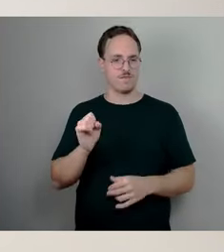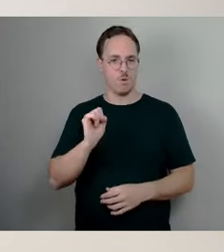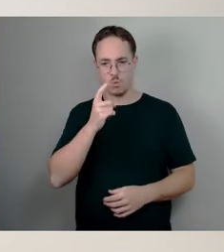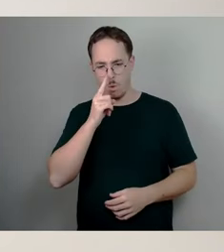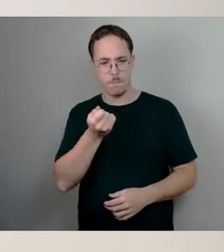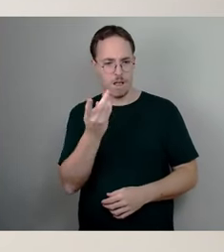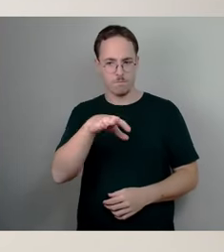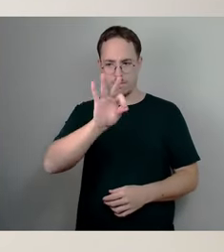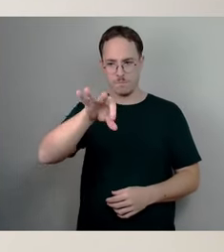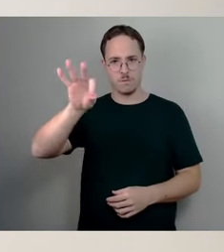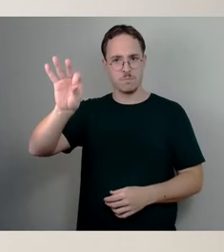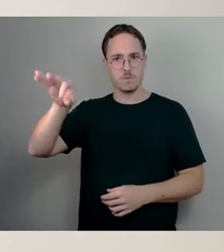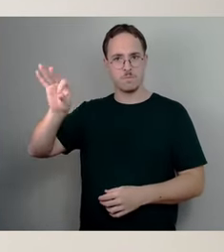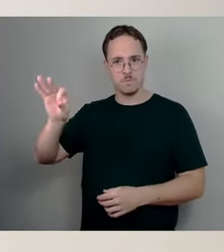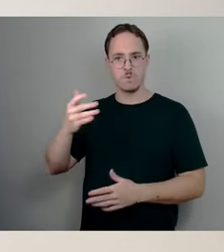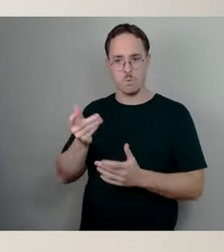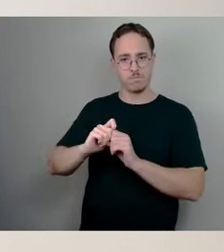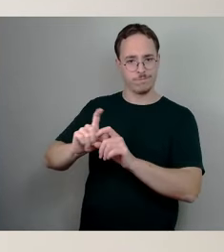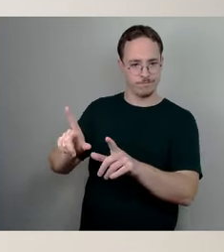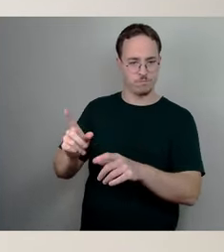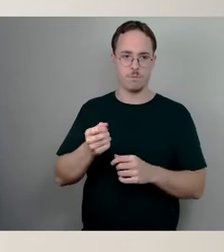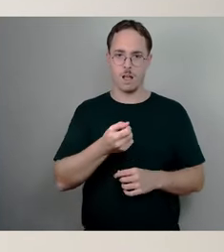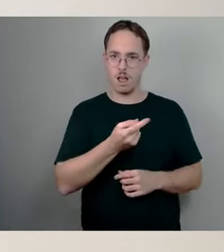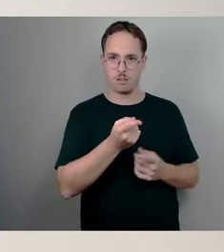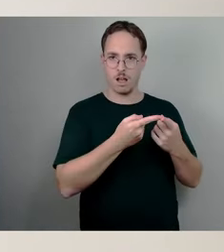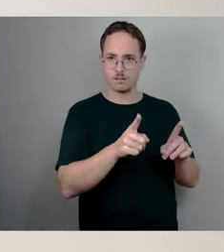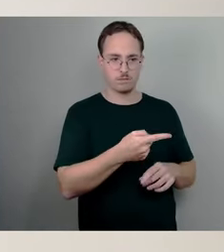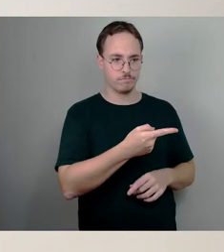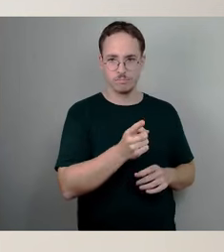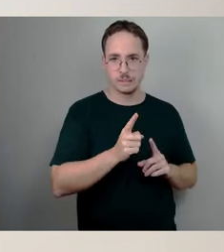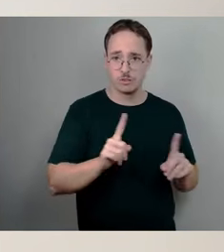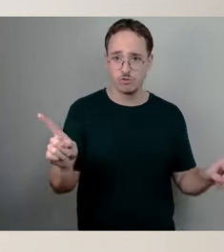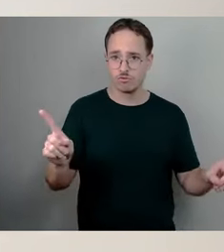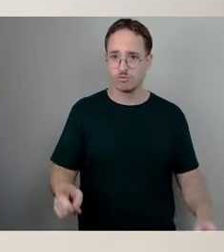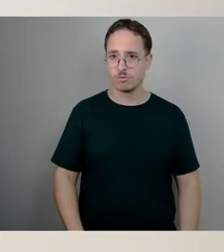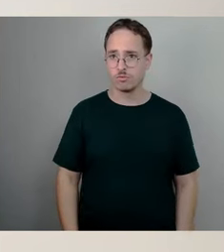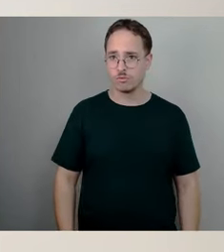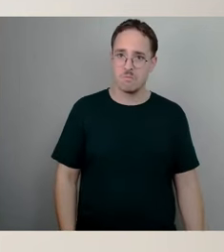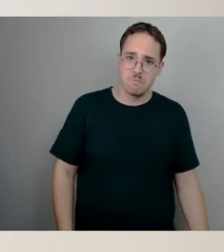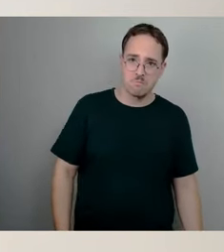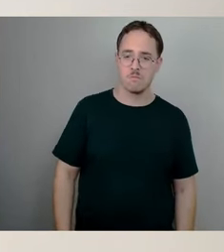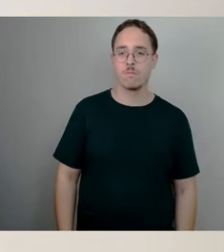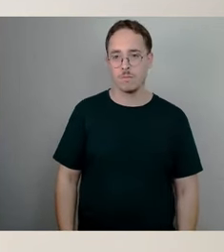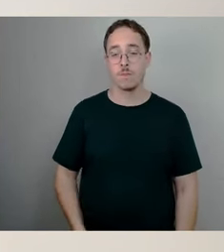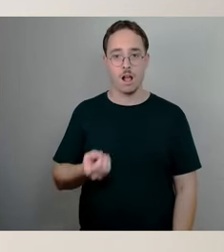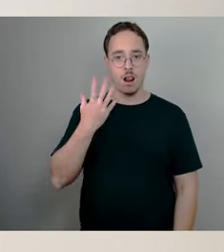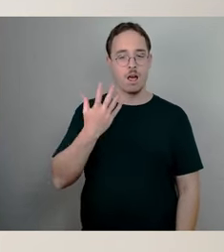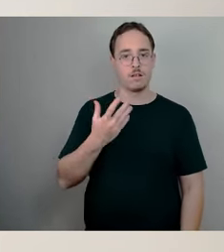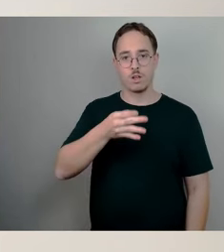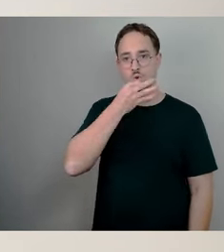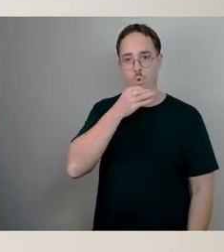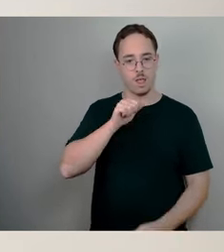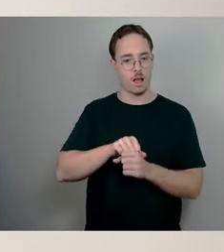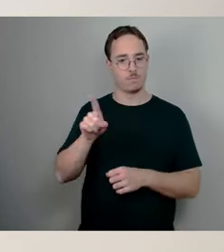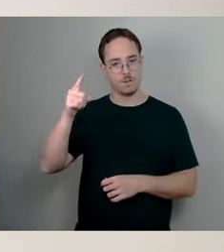Meinung des Jugendamtes ist. Wir können in Zukunft alle Träger anschreiben, dass es also, wenn es bei den